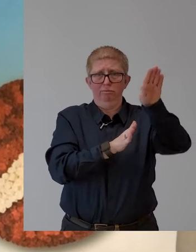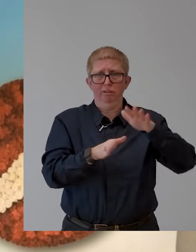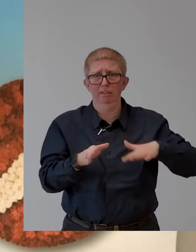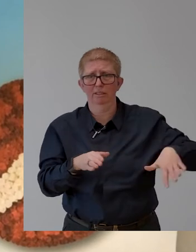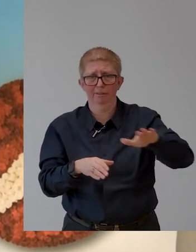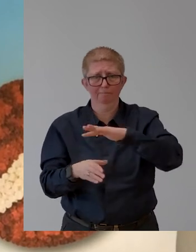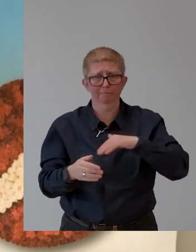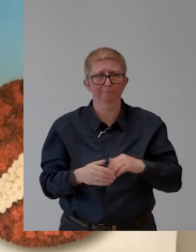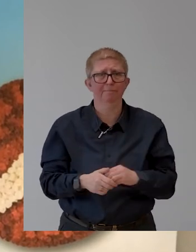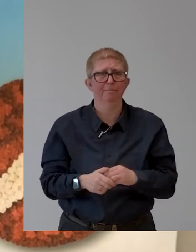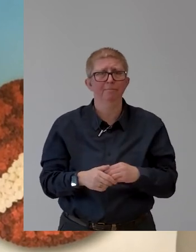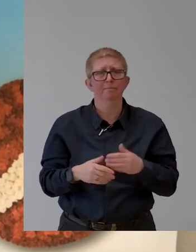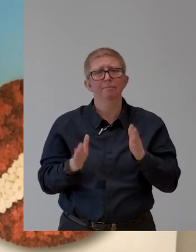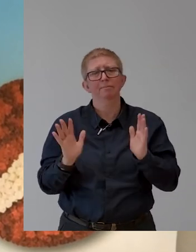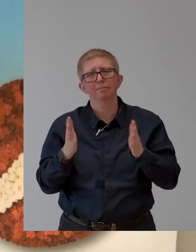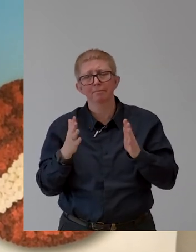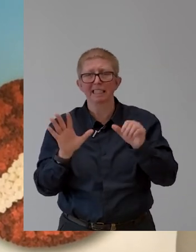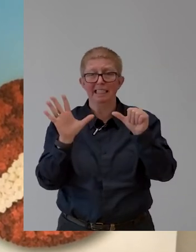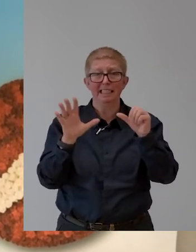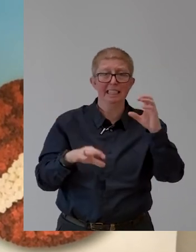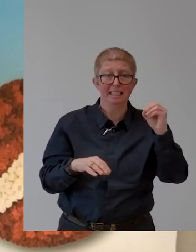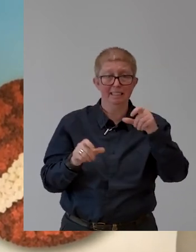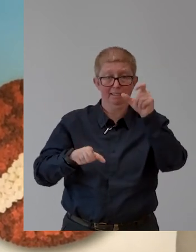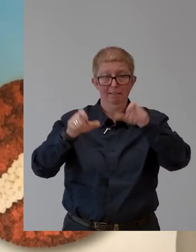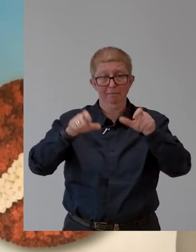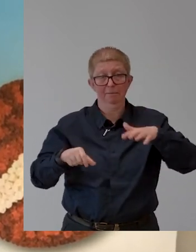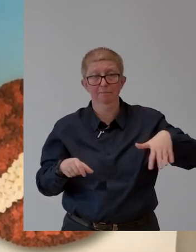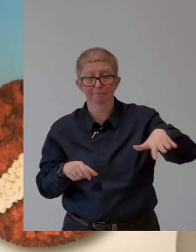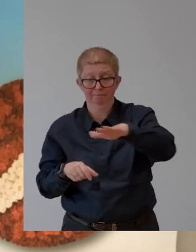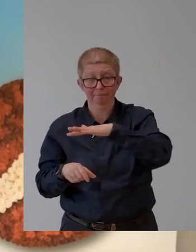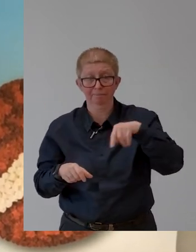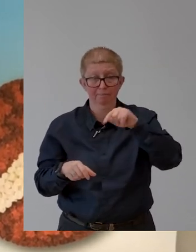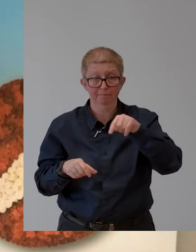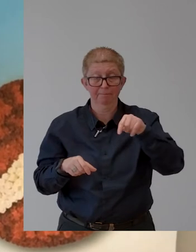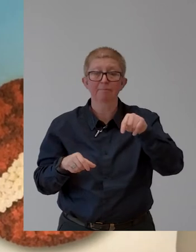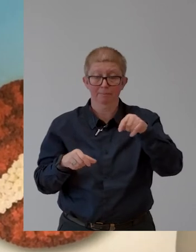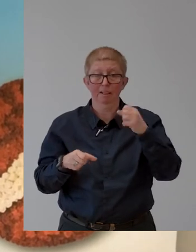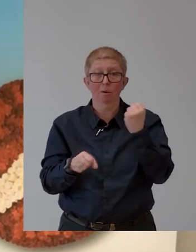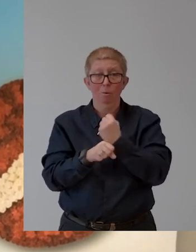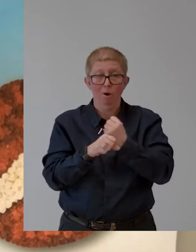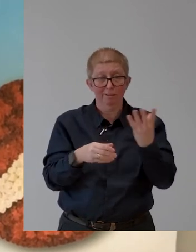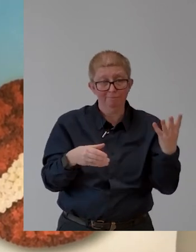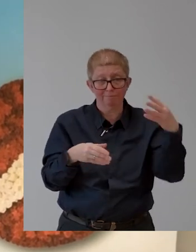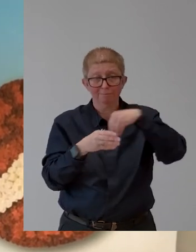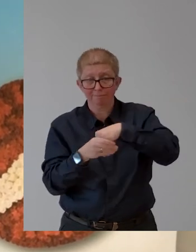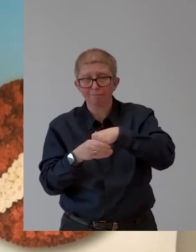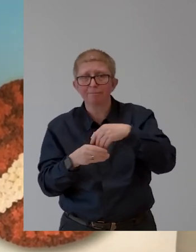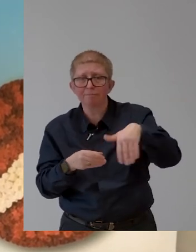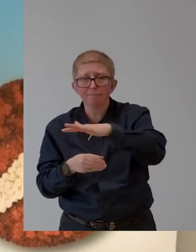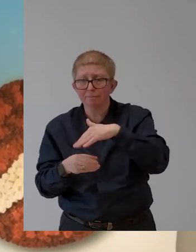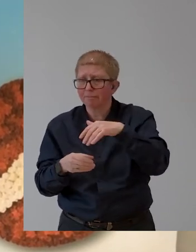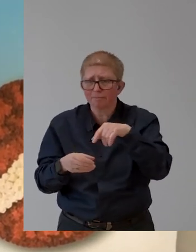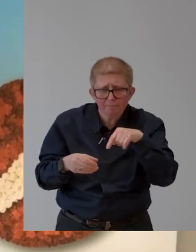as well as possible as employees into every working life and day working life and to provide